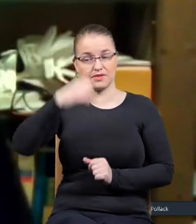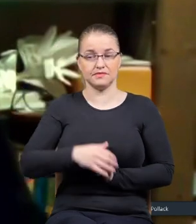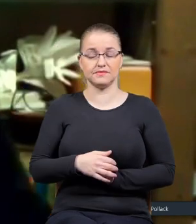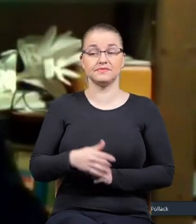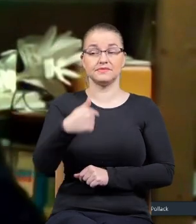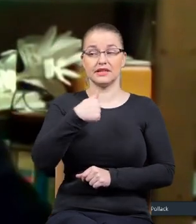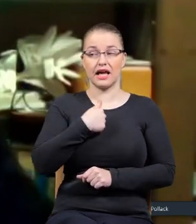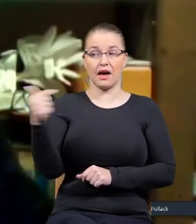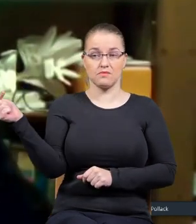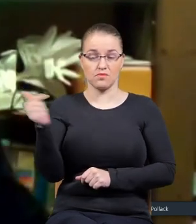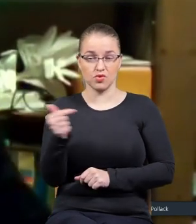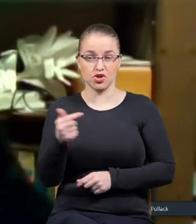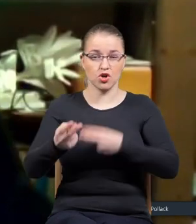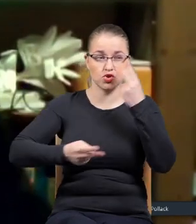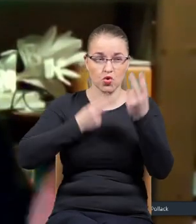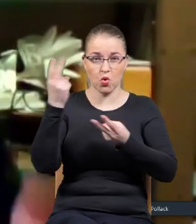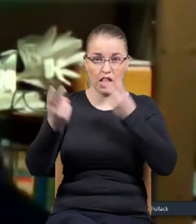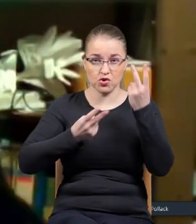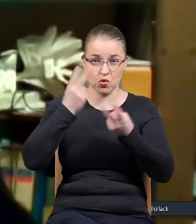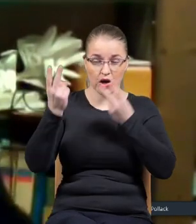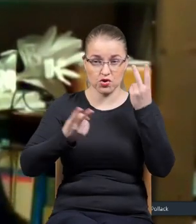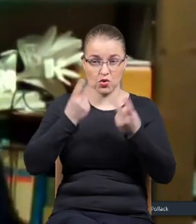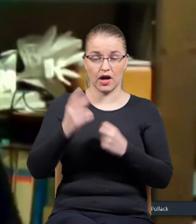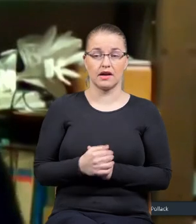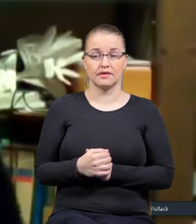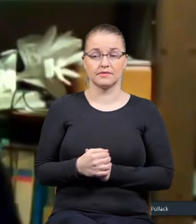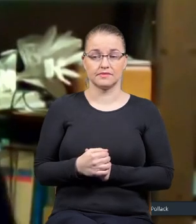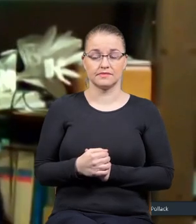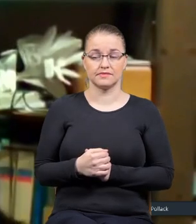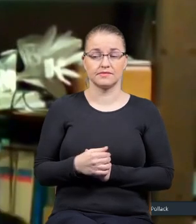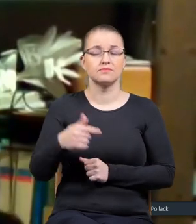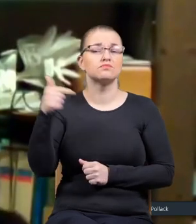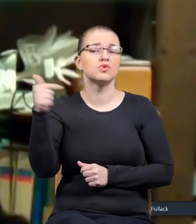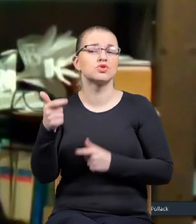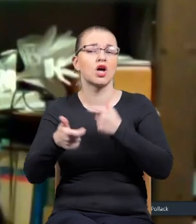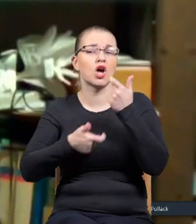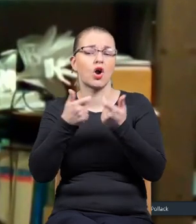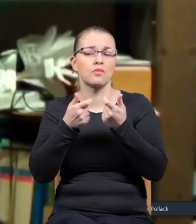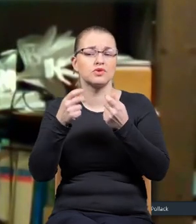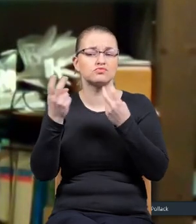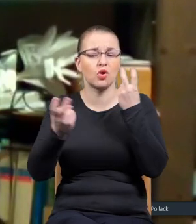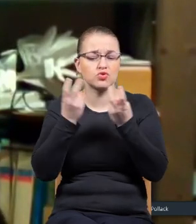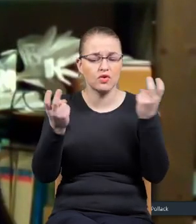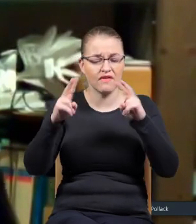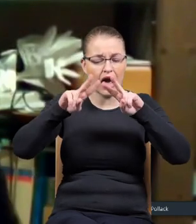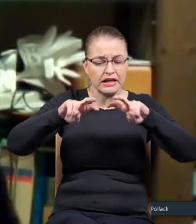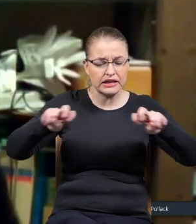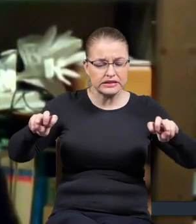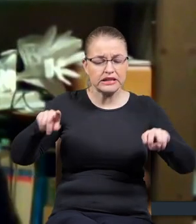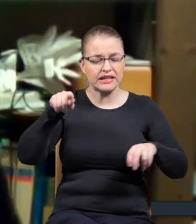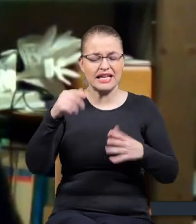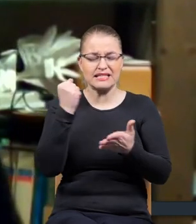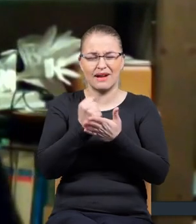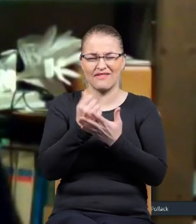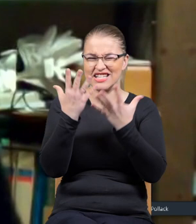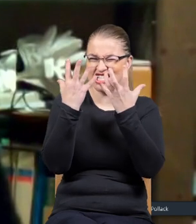że ja muszę szukać i zrobić jakiś research w tych ciemnych sprawach.